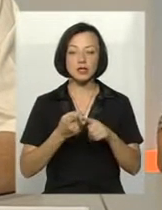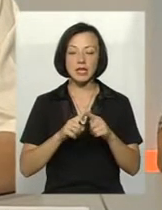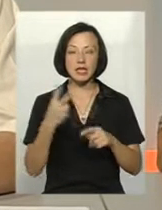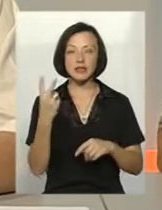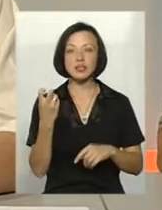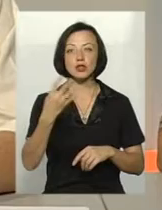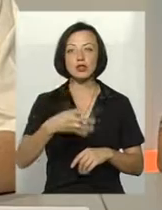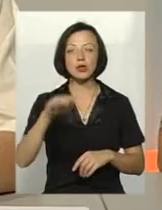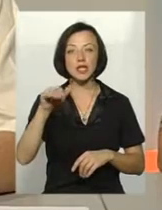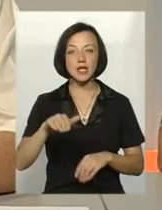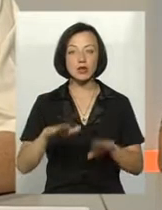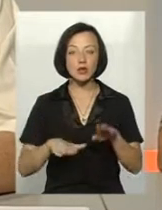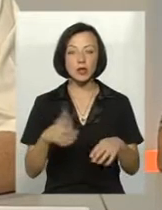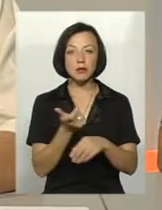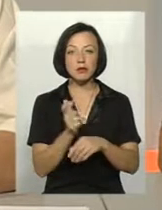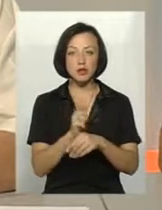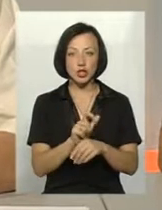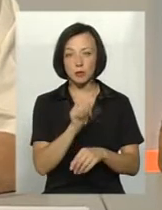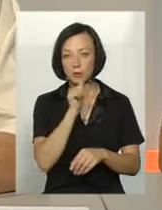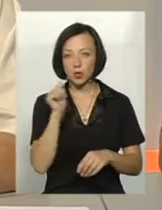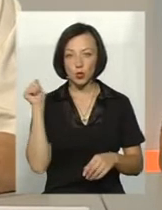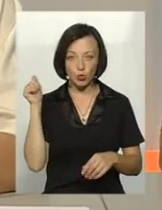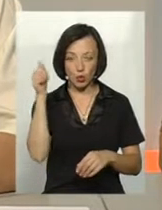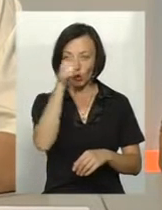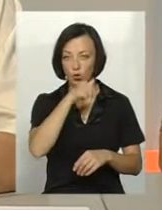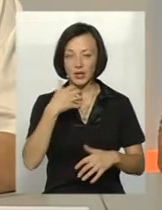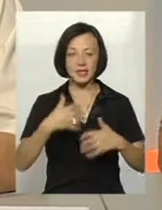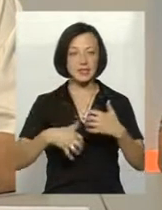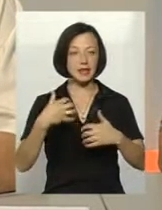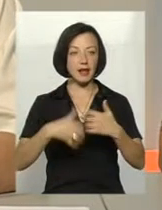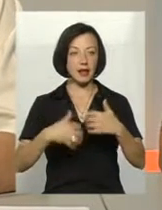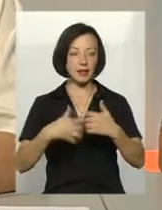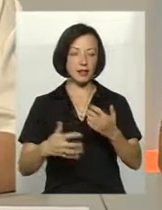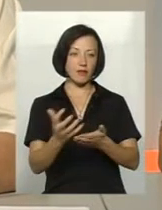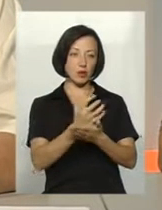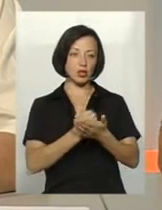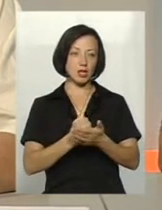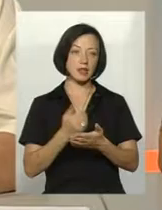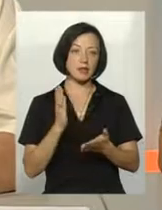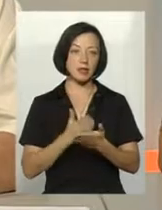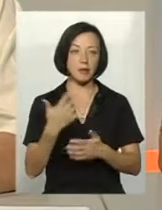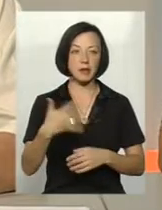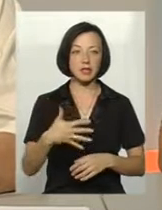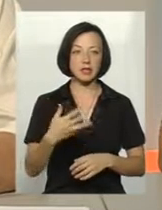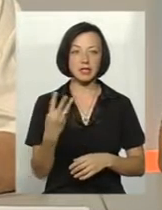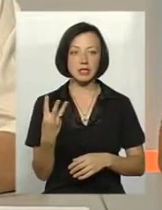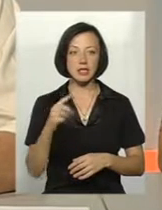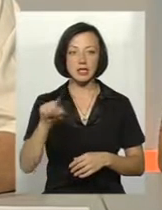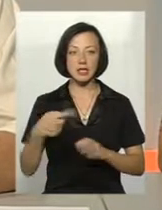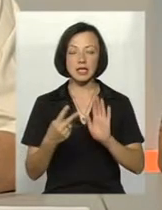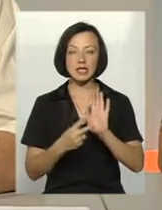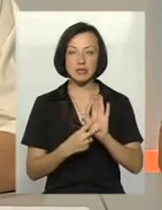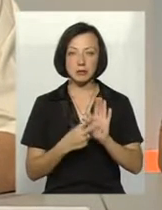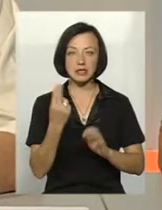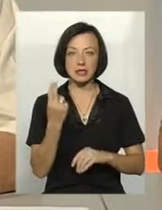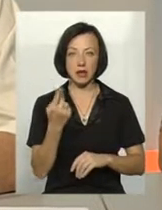тисяч тонн, більше минулого року. Середня урожайність ранніх зернових складає 53,7 центнерів